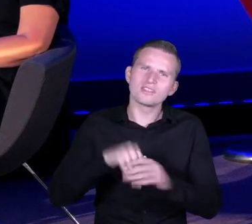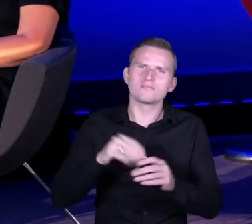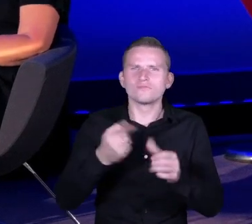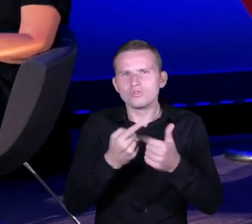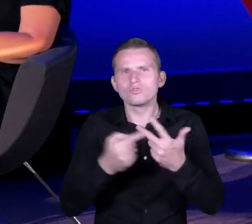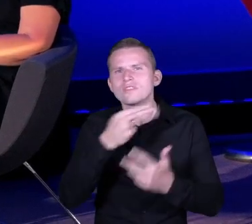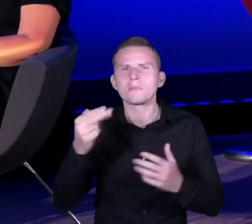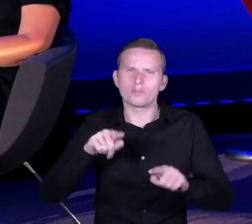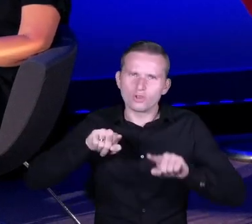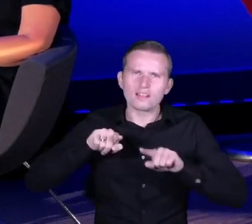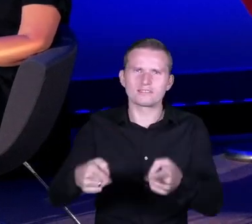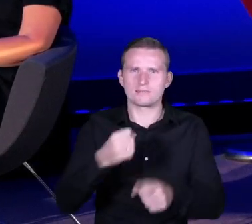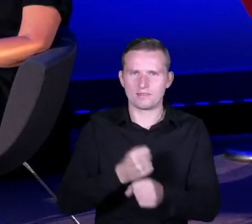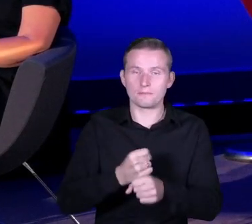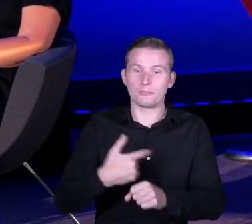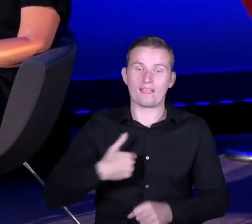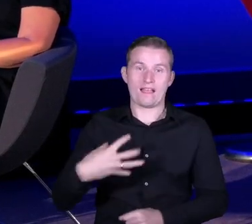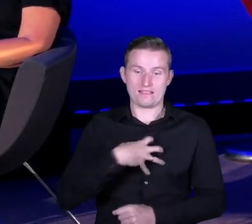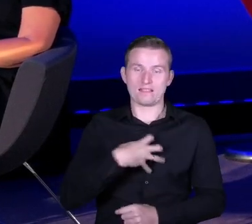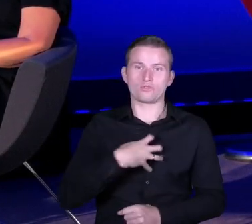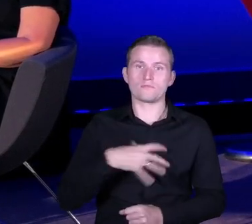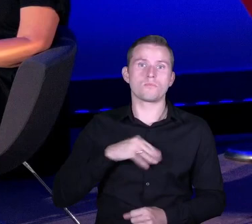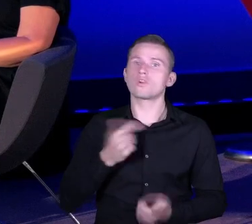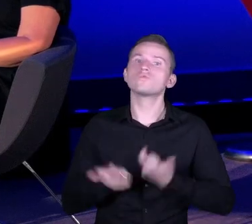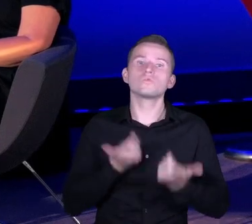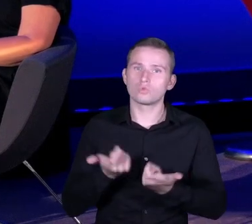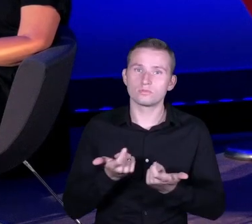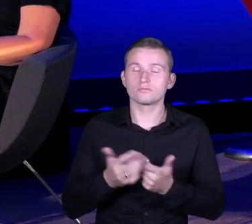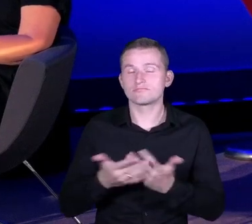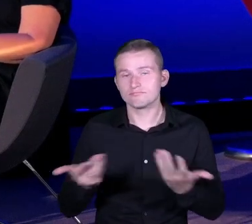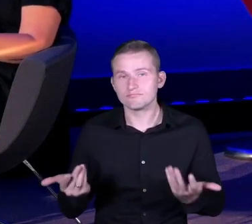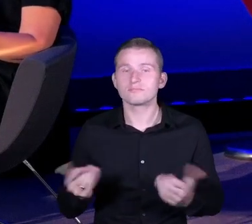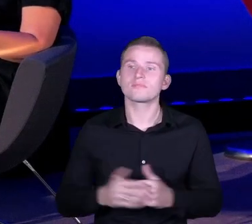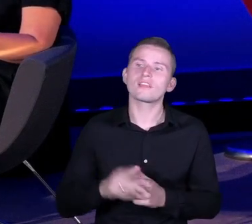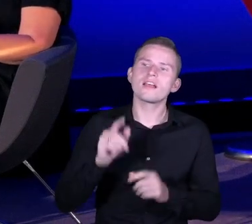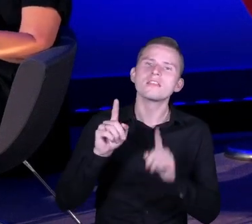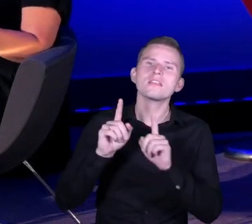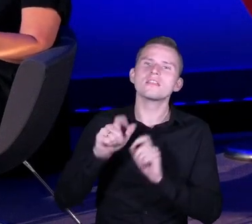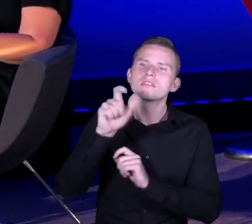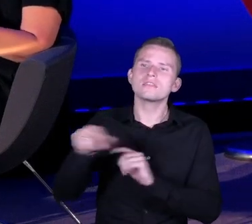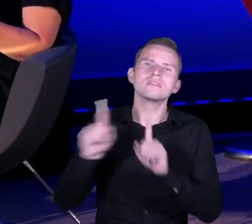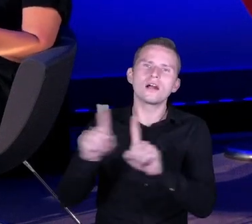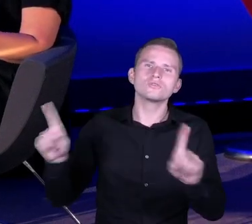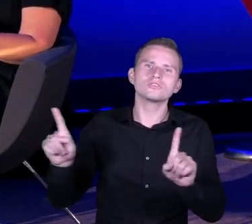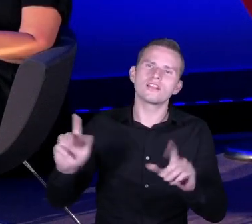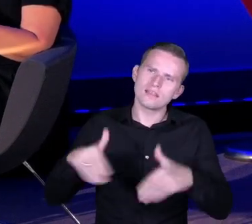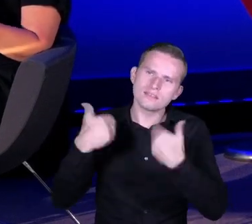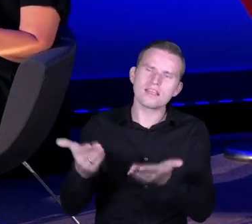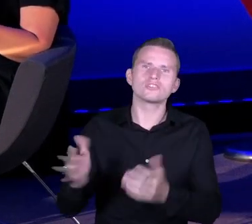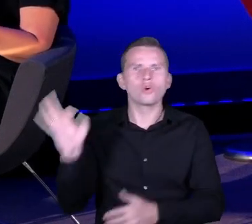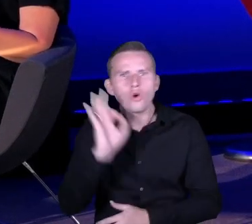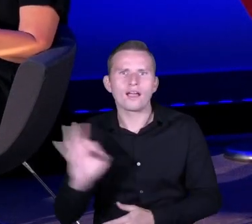mogę jako dyrektorka zrobić, to pewnie stwarzać nauczycielom sytuację, okazji, możliwości